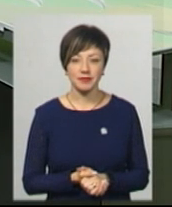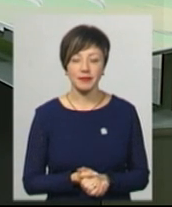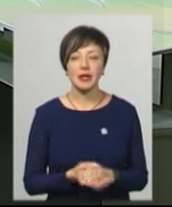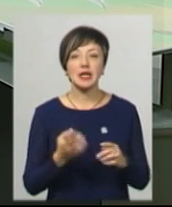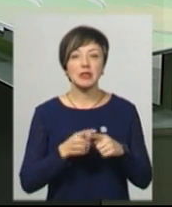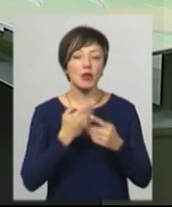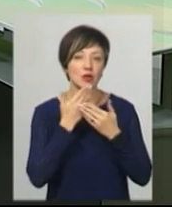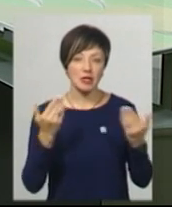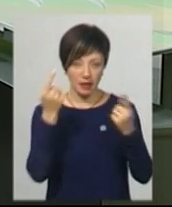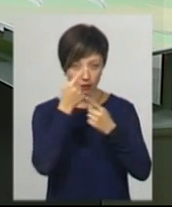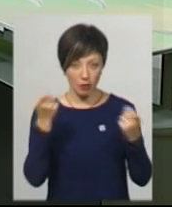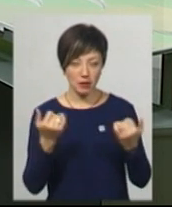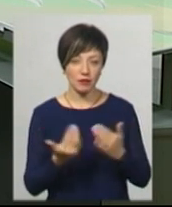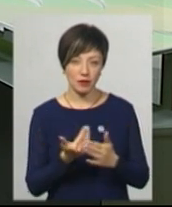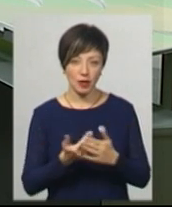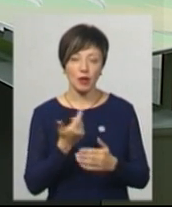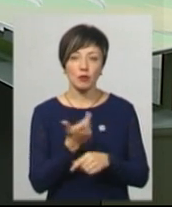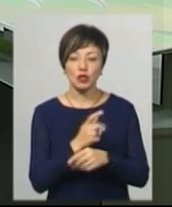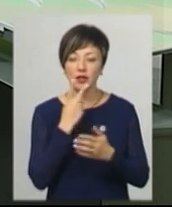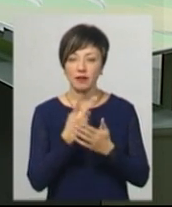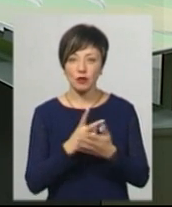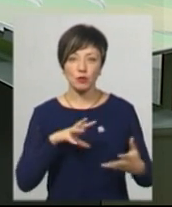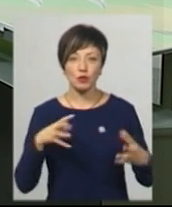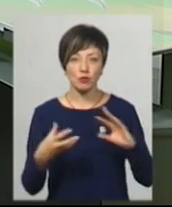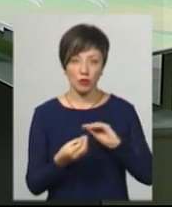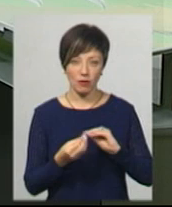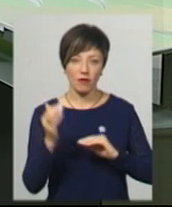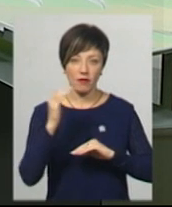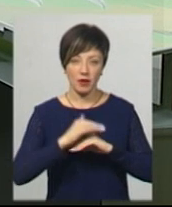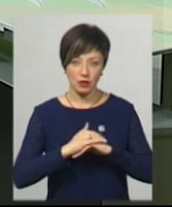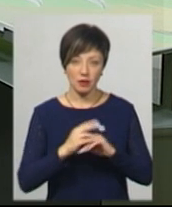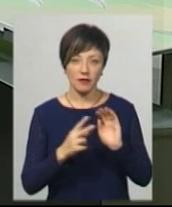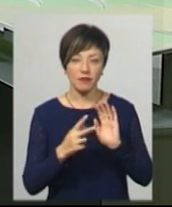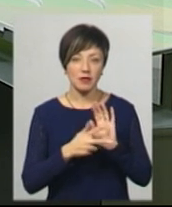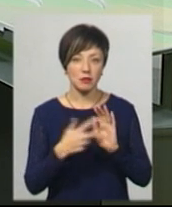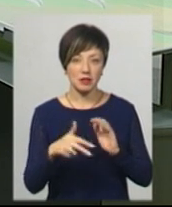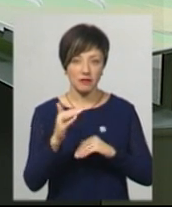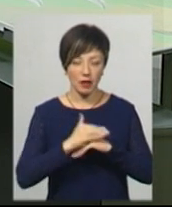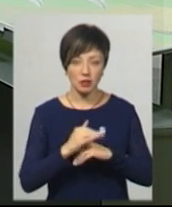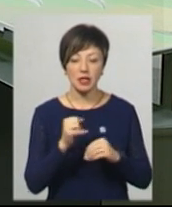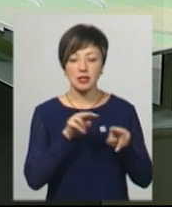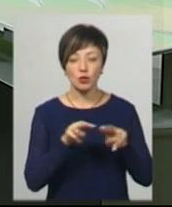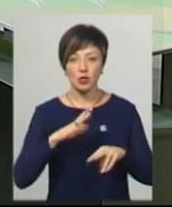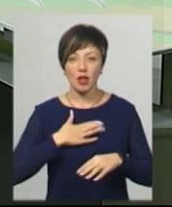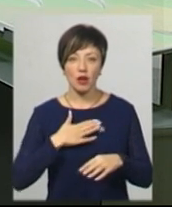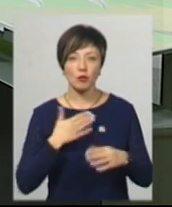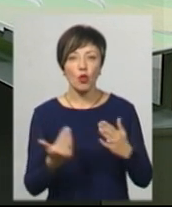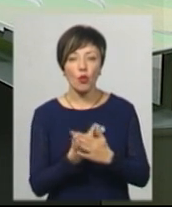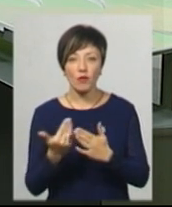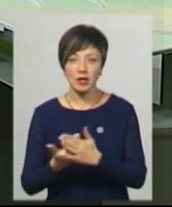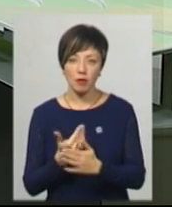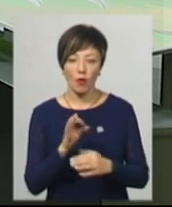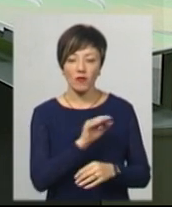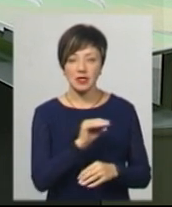Це була остання інформація цього випуску. Більше дивіться у підсумковому випуску новин вже о 20.30, а також слідкуйте за нашими оновленнями